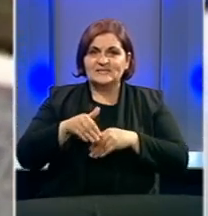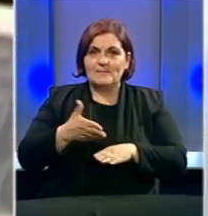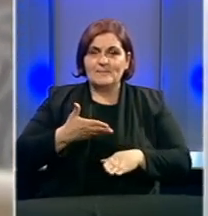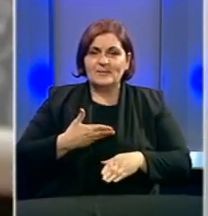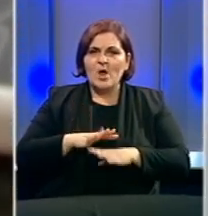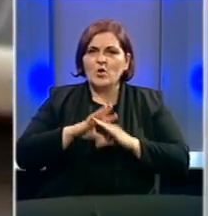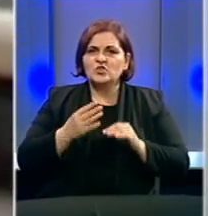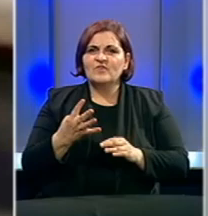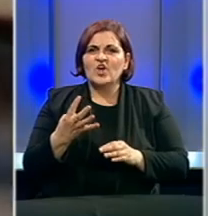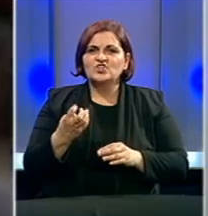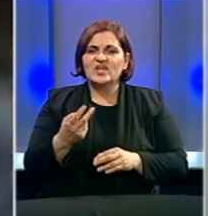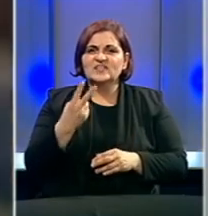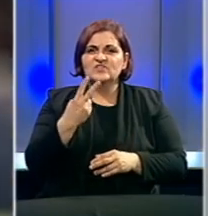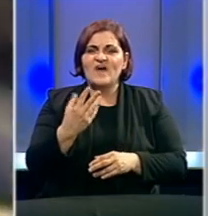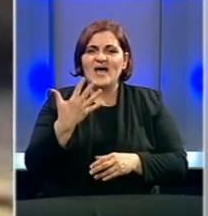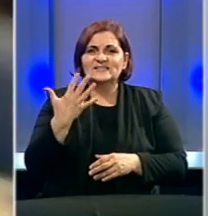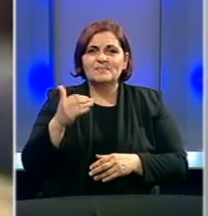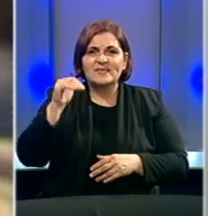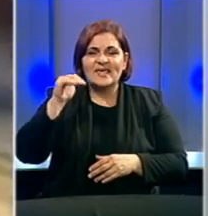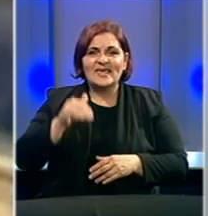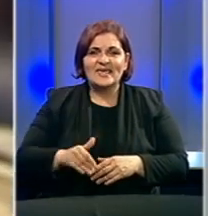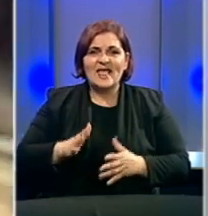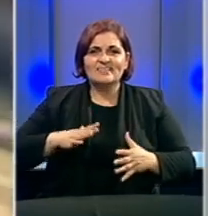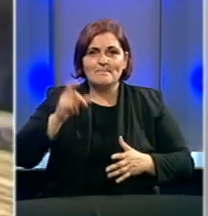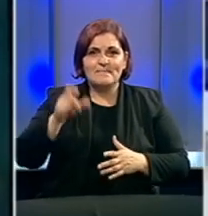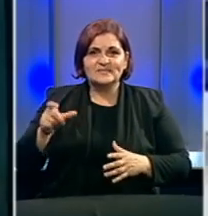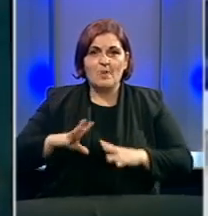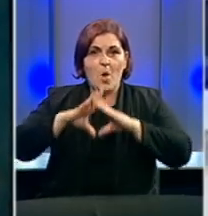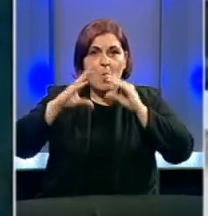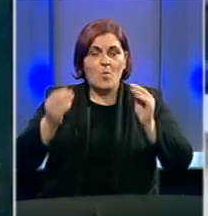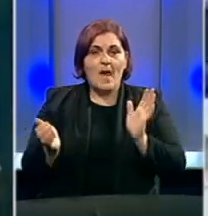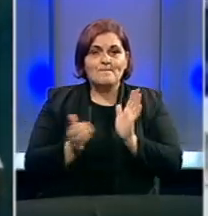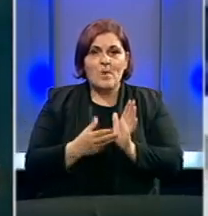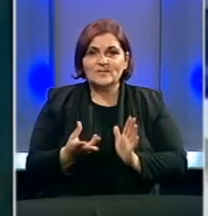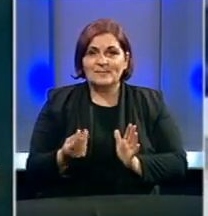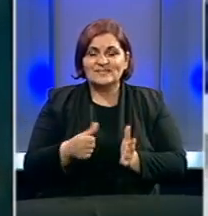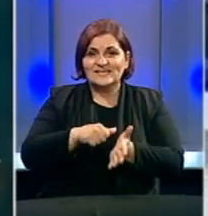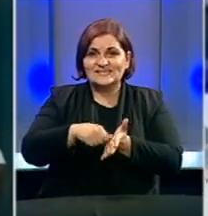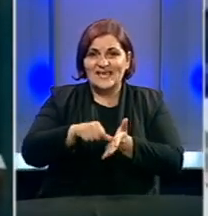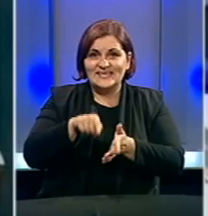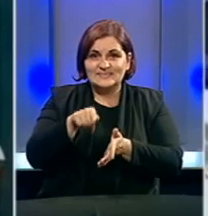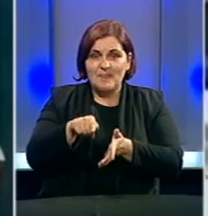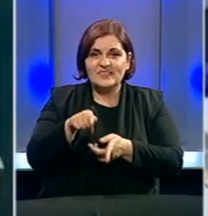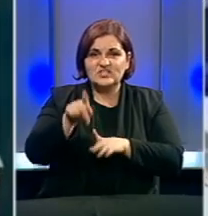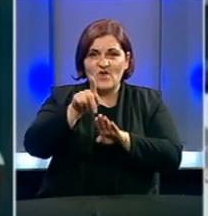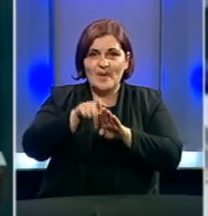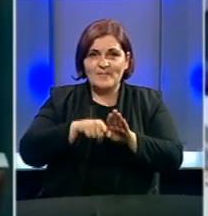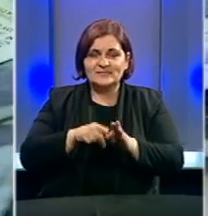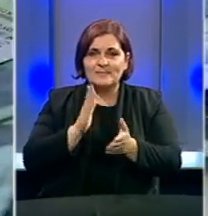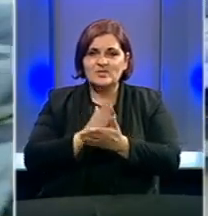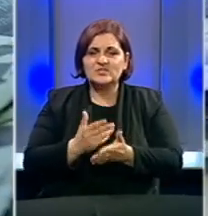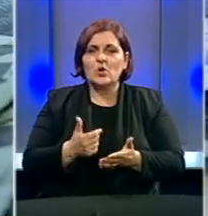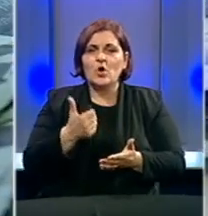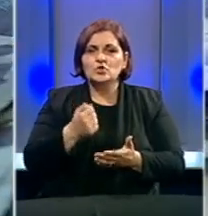maj će primiti gotovo 425.000 korisnika. Ukupna potrebna sredstva za isplatu penzija za ovaj mjesec